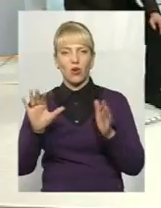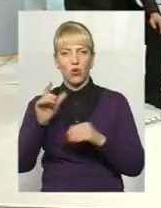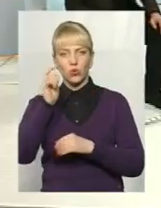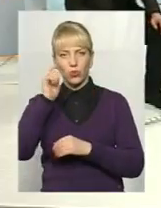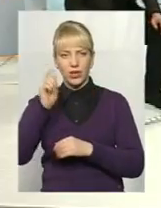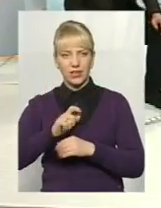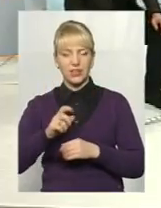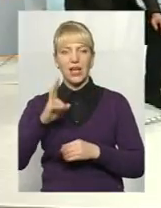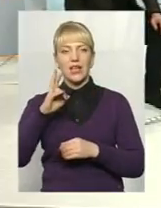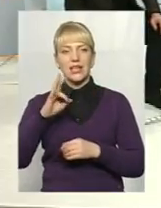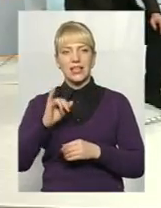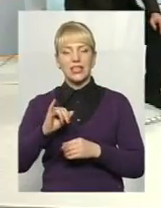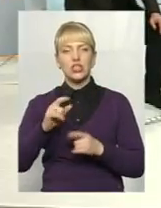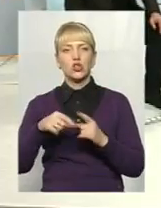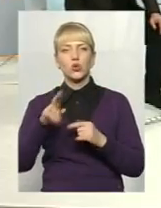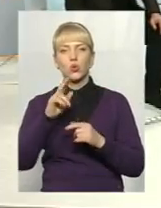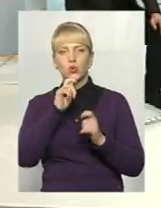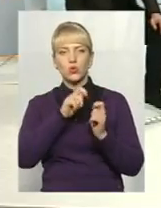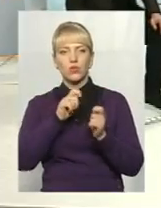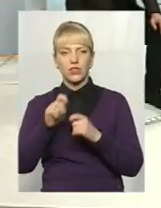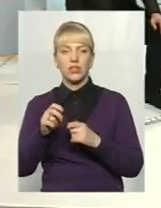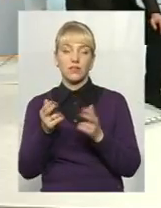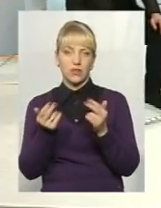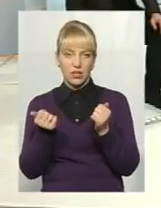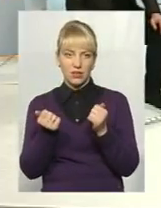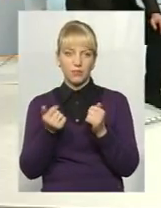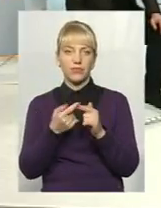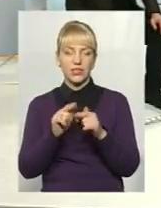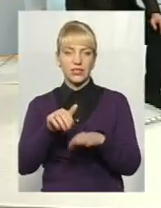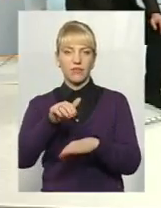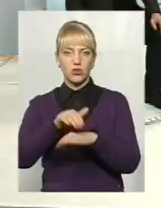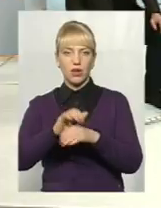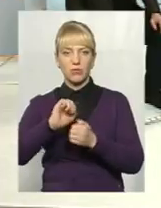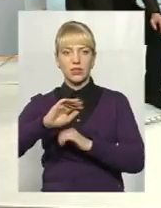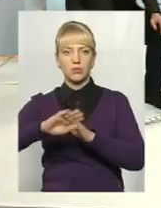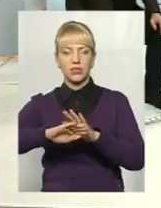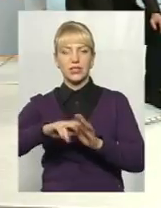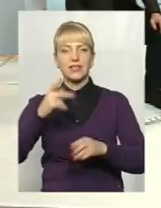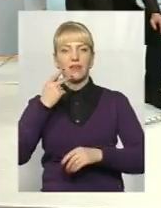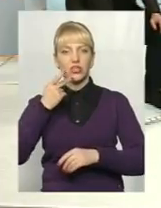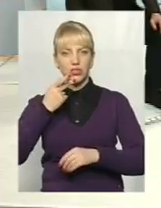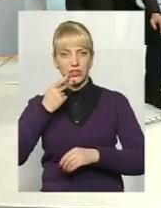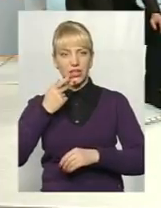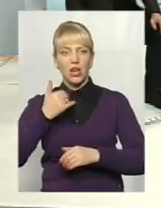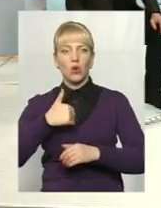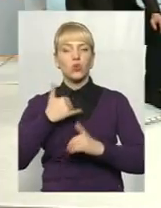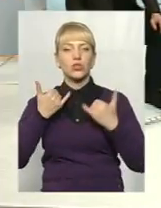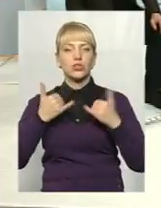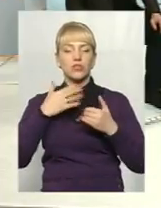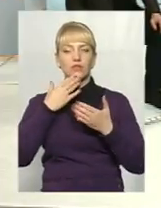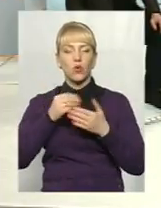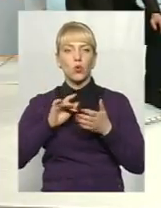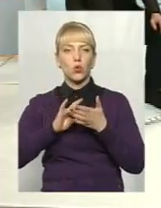саме з приводу сувенірів, так? Він зафіксований, Кам'янць-Подільський завжди хоче здивувати свого